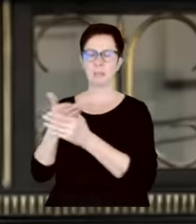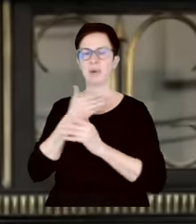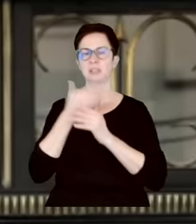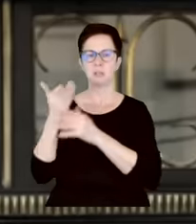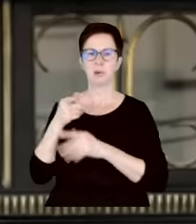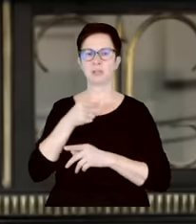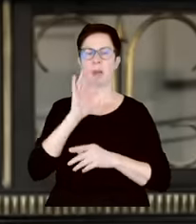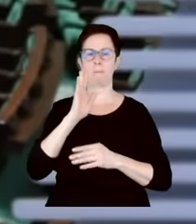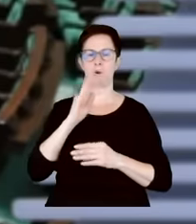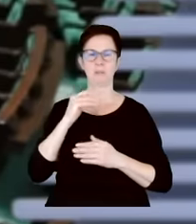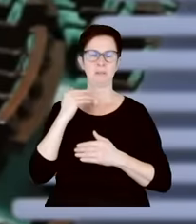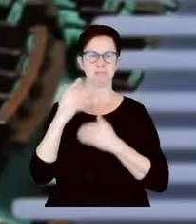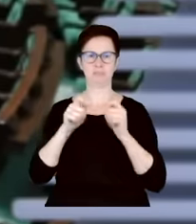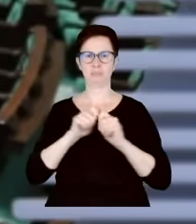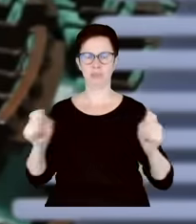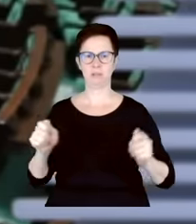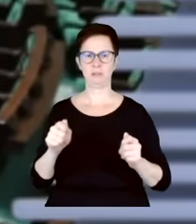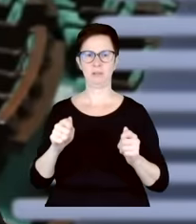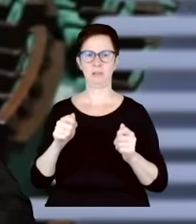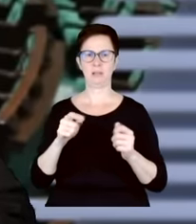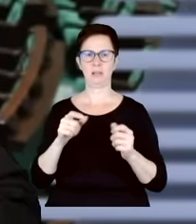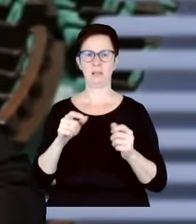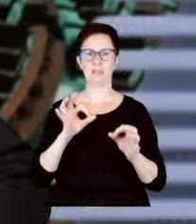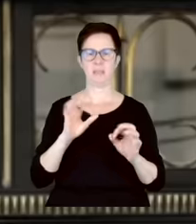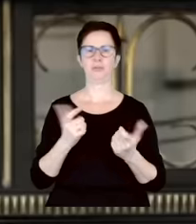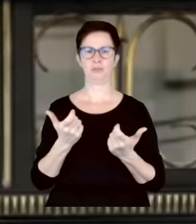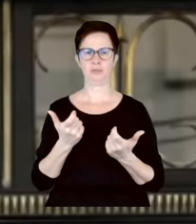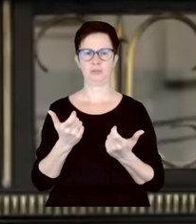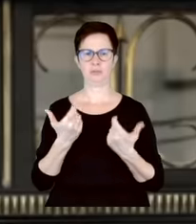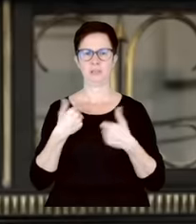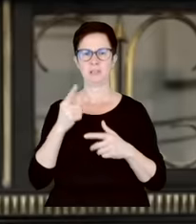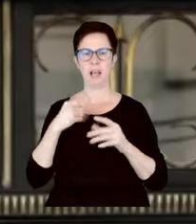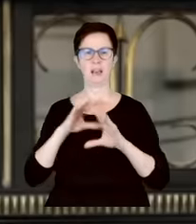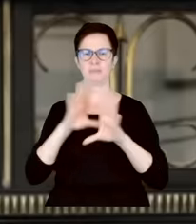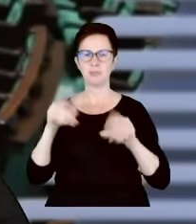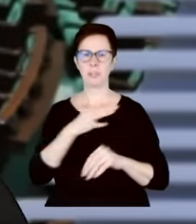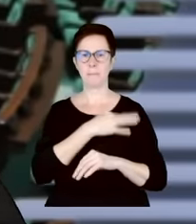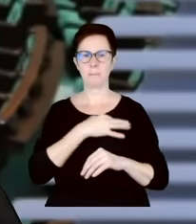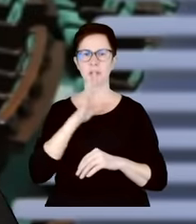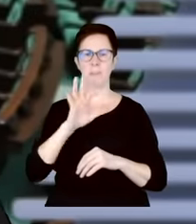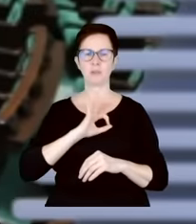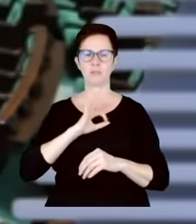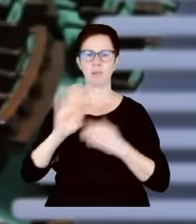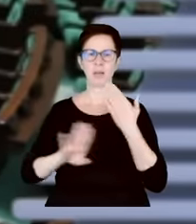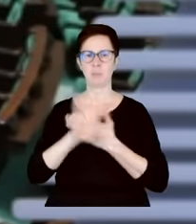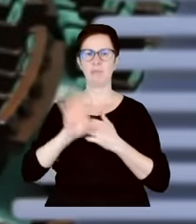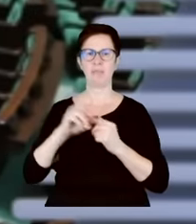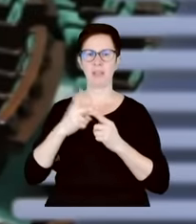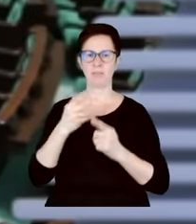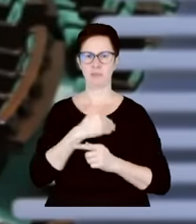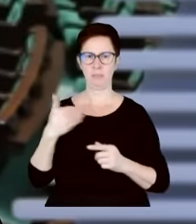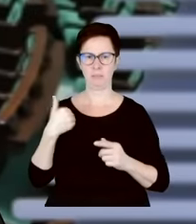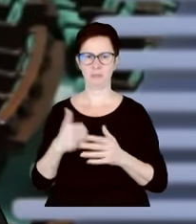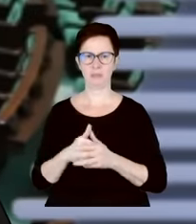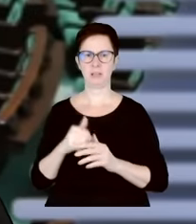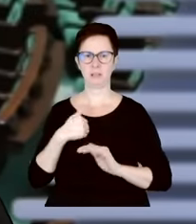nastąpiła jakaś pauza i rozumiem, pani ma tutaj osobisty uraz. Natomiast wszystkie partie miały swoją reprezentację w telewizji polskiej. Ale zostawmy to. Ja proszę,